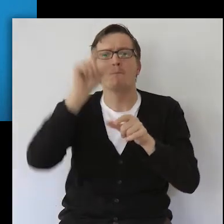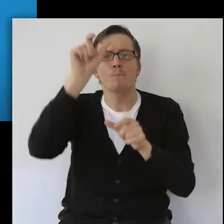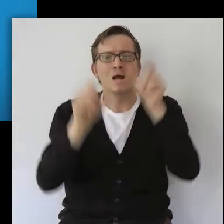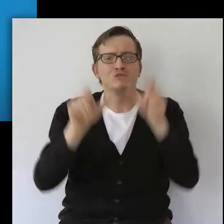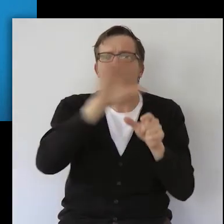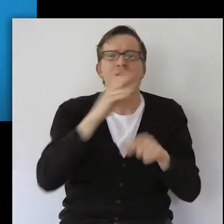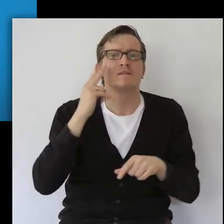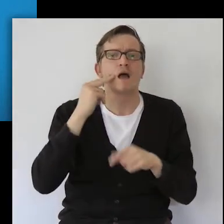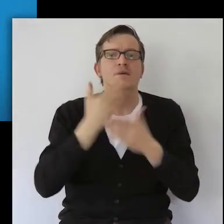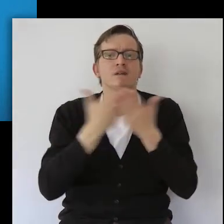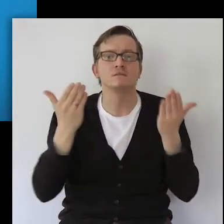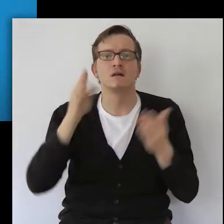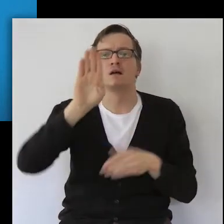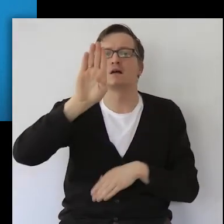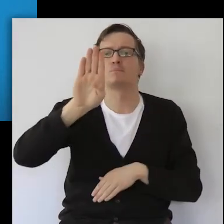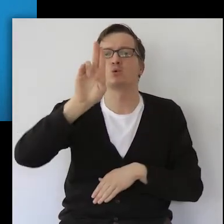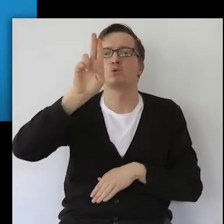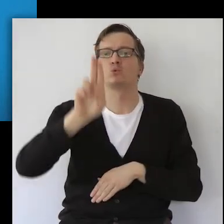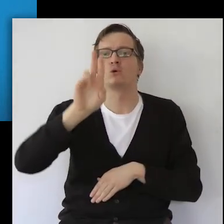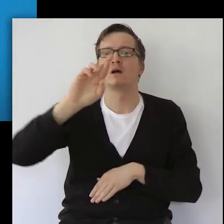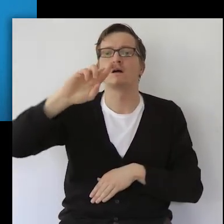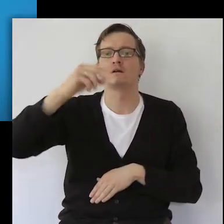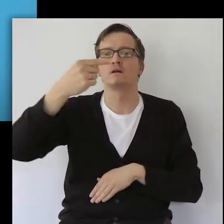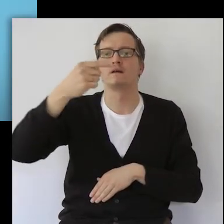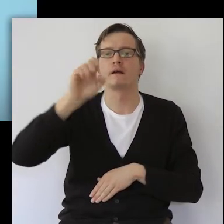Diese Menschen nennt man Bürger.